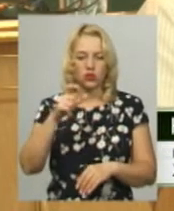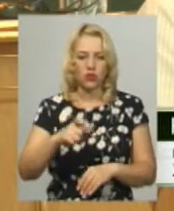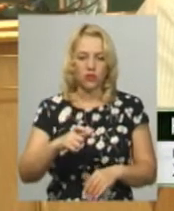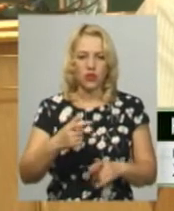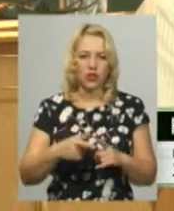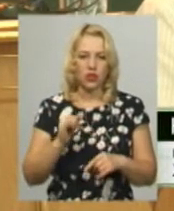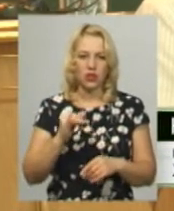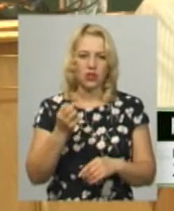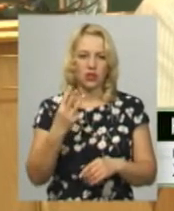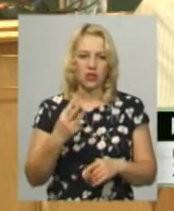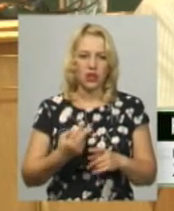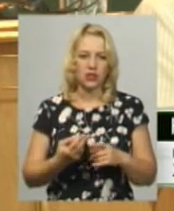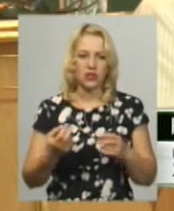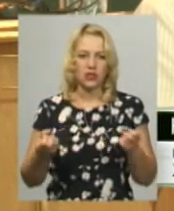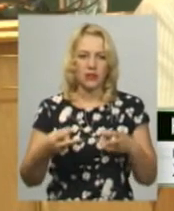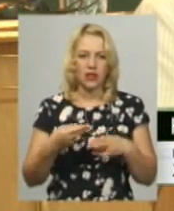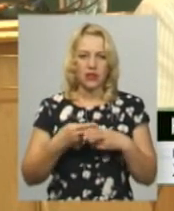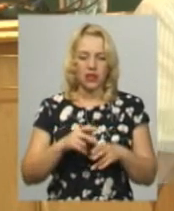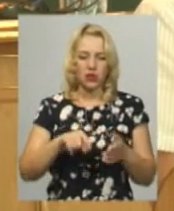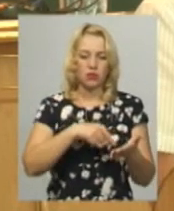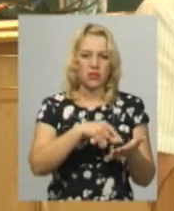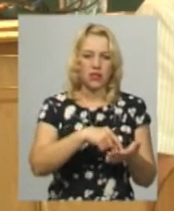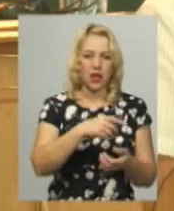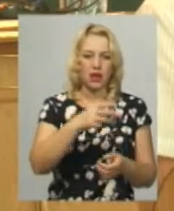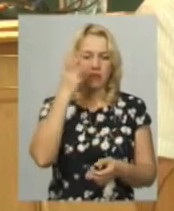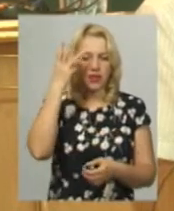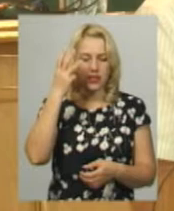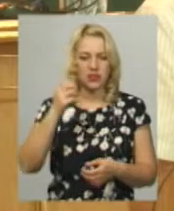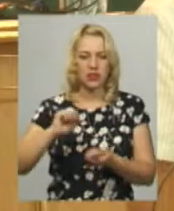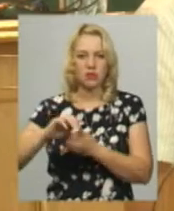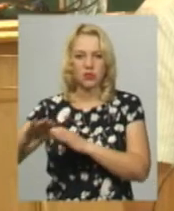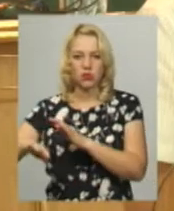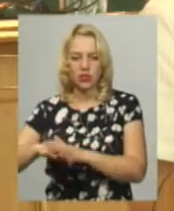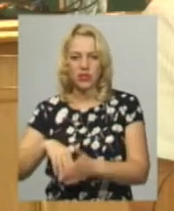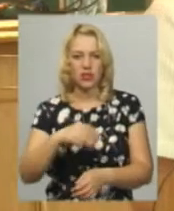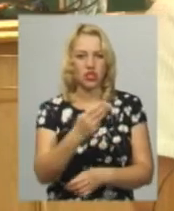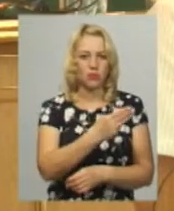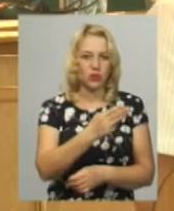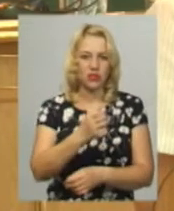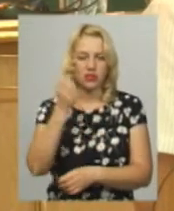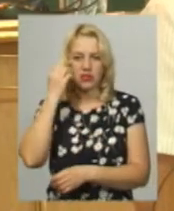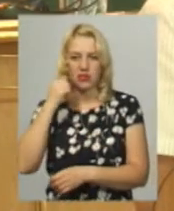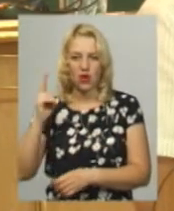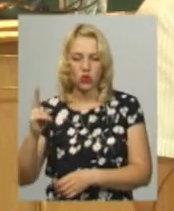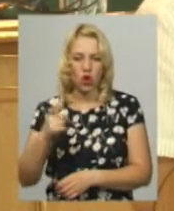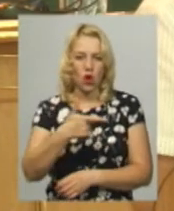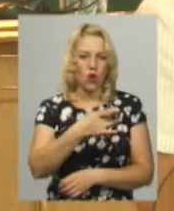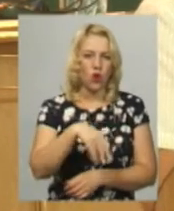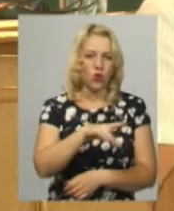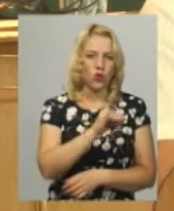одиниць техніків. Це в містах Хмельницькій, Камецьбатільській, Шепетівка, місто Старокосвітинів та Городольському районі.